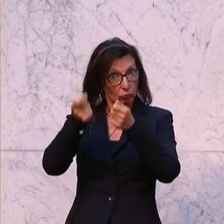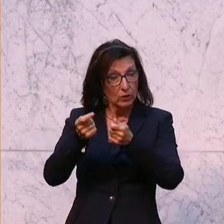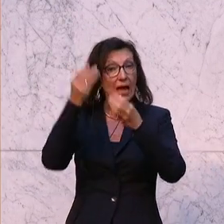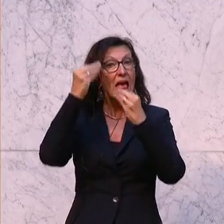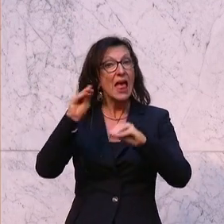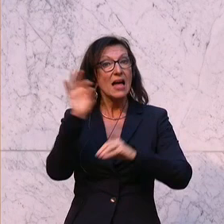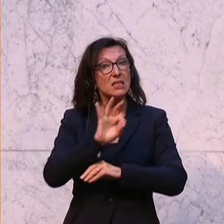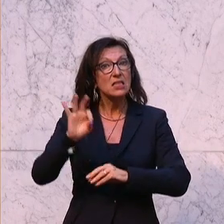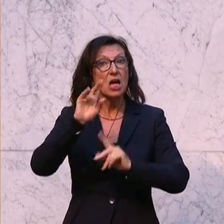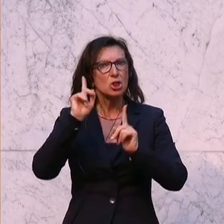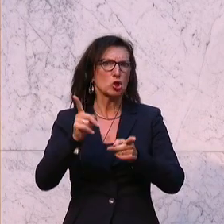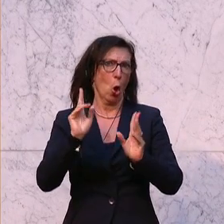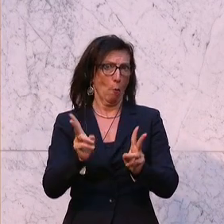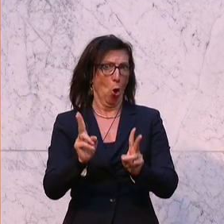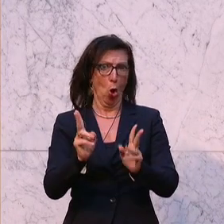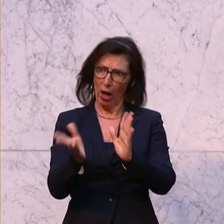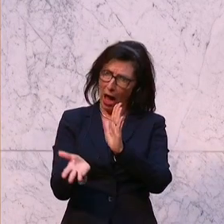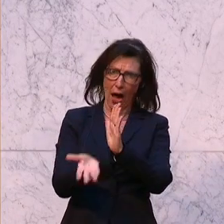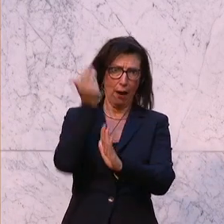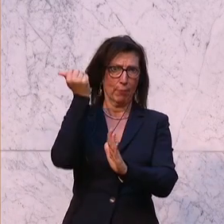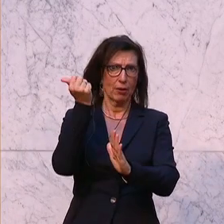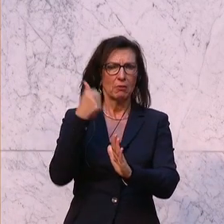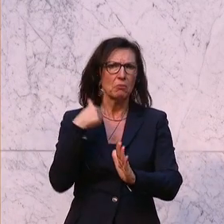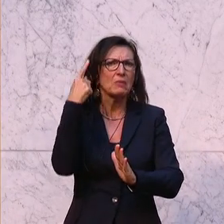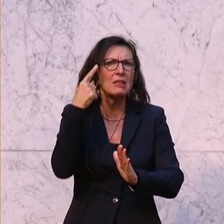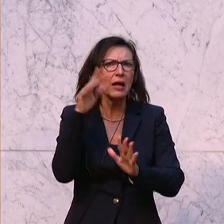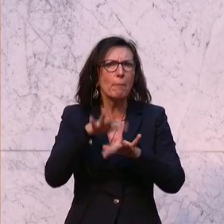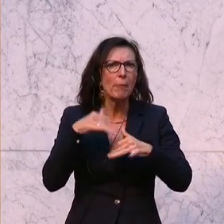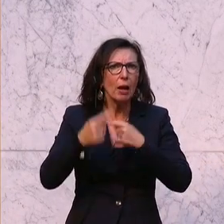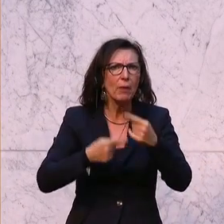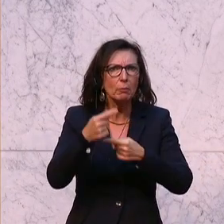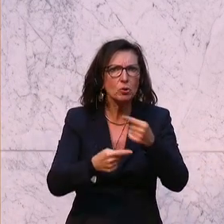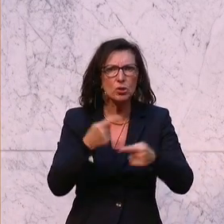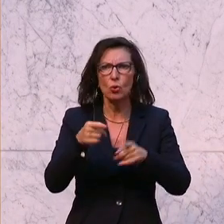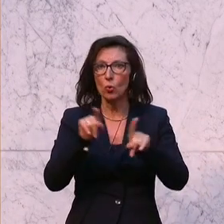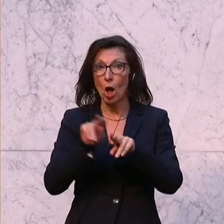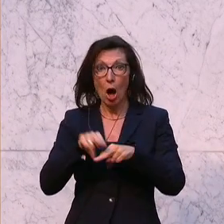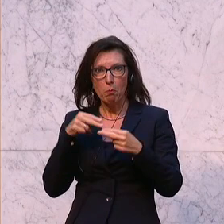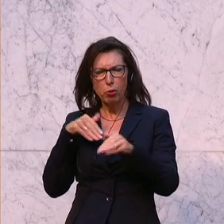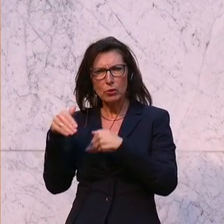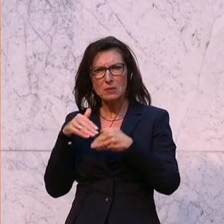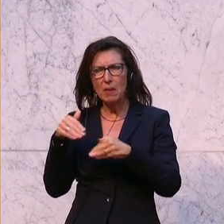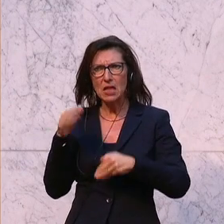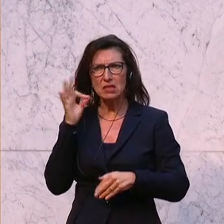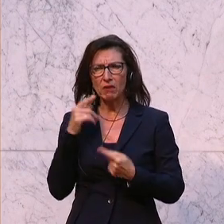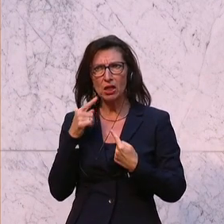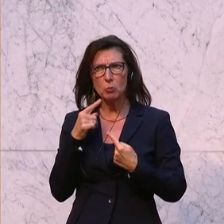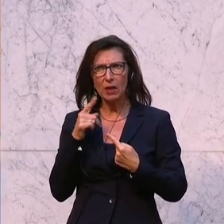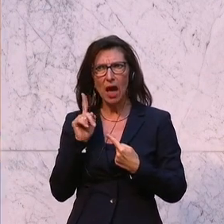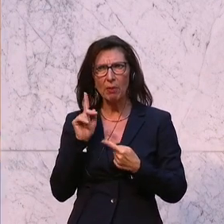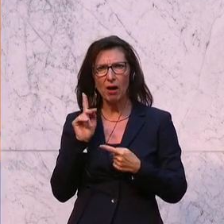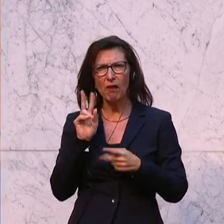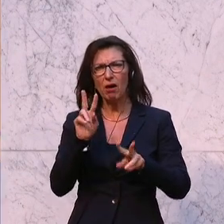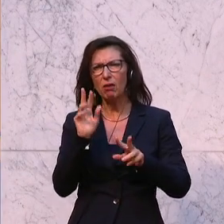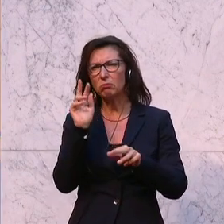aberkennen können soll. Und ich glaube, dass man im parlamentarischen Prozess und auch in den Gesprächen mit der Frau Bundesministerin draufgekommen ist, dass man hier natürlich auch aufpassen